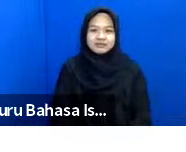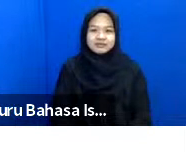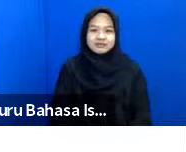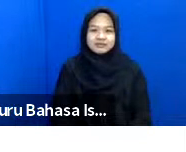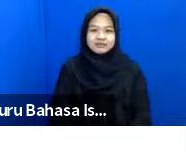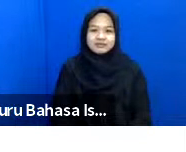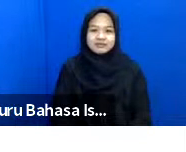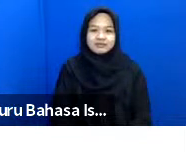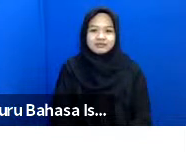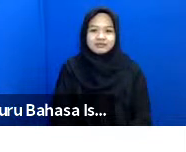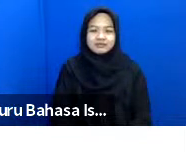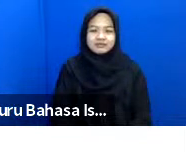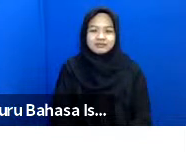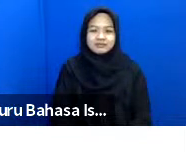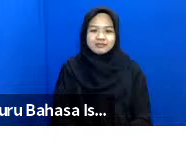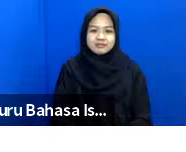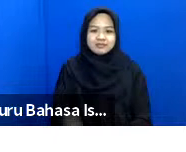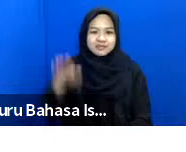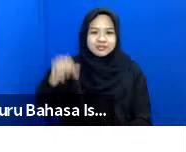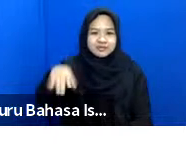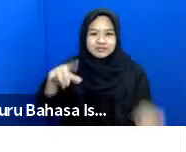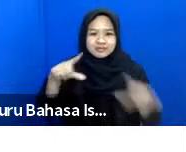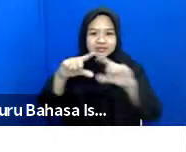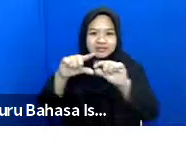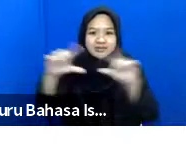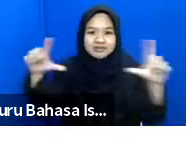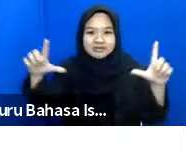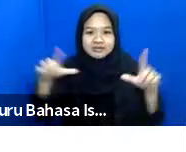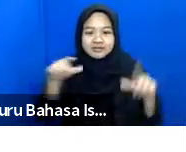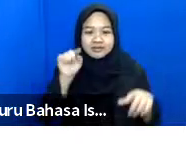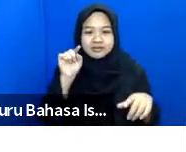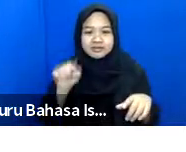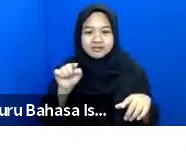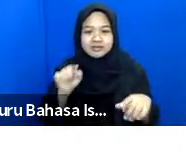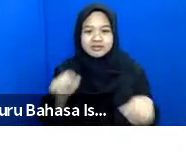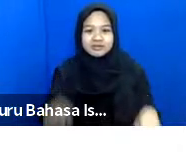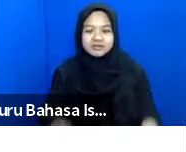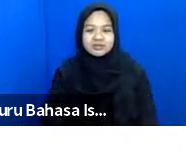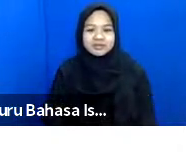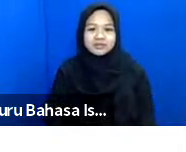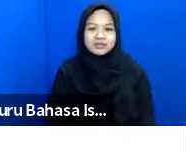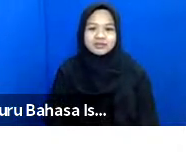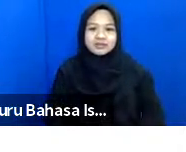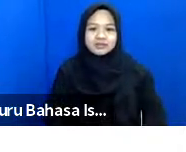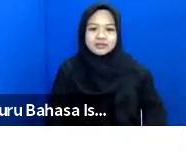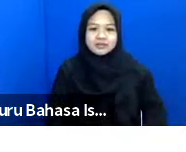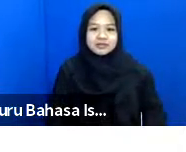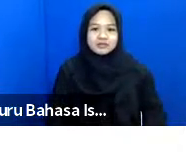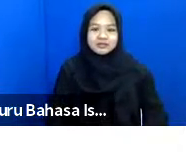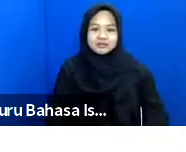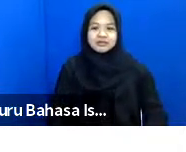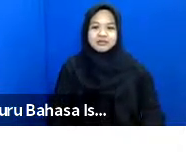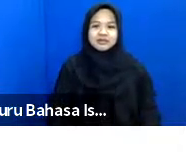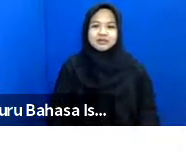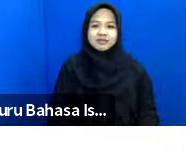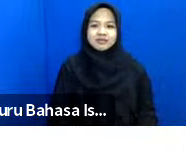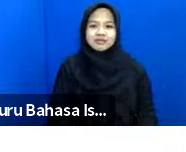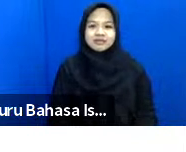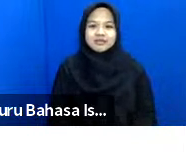di bawah yang icon gambar layar itu Mbak saya akan share screen dari saya ya Mbak